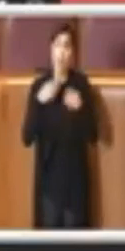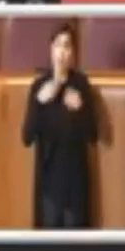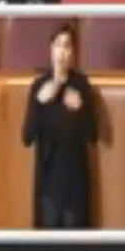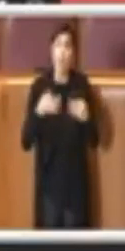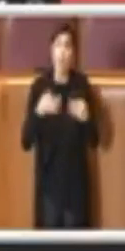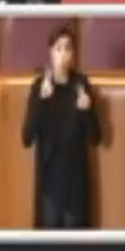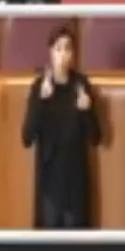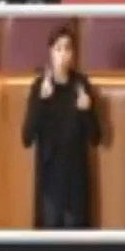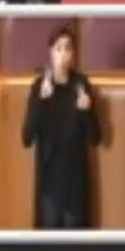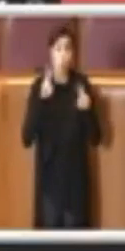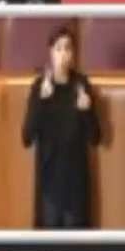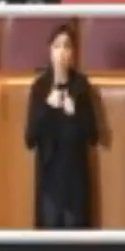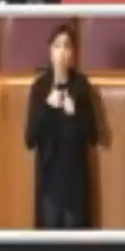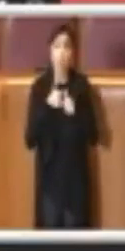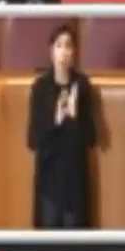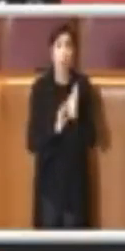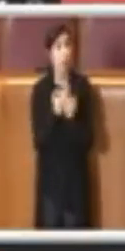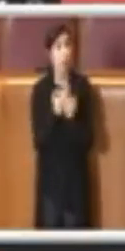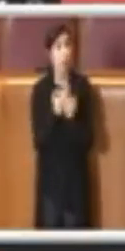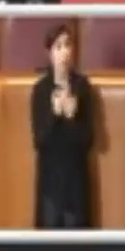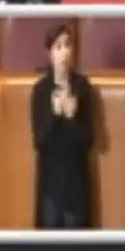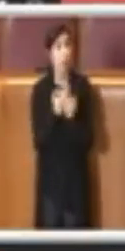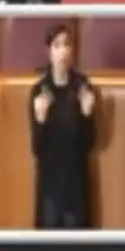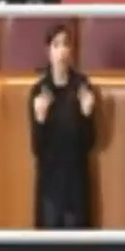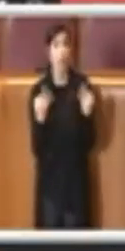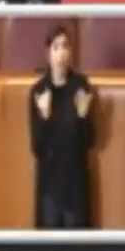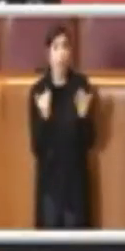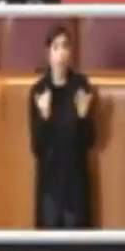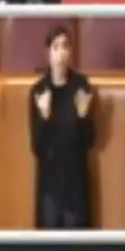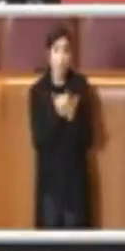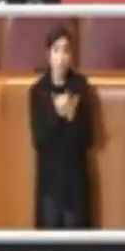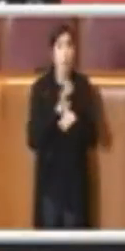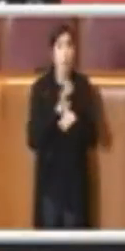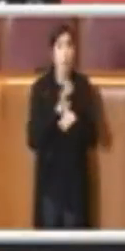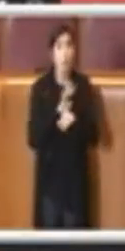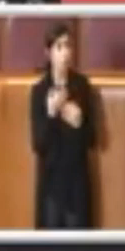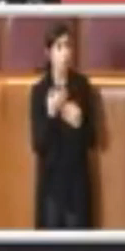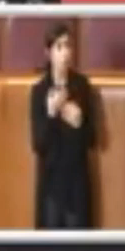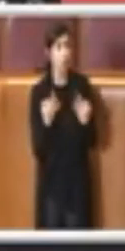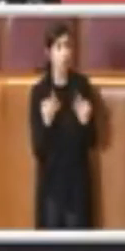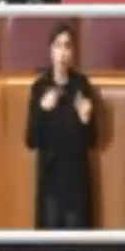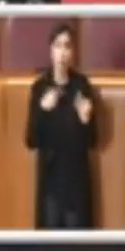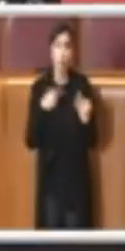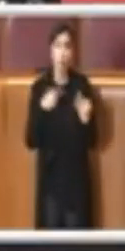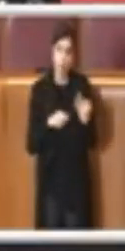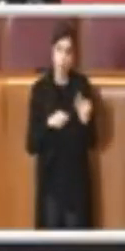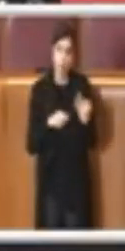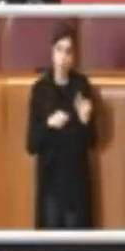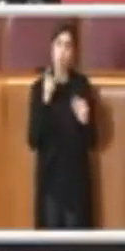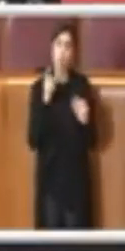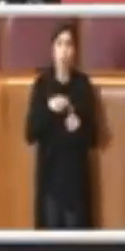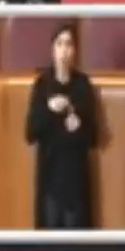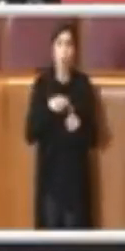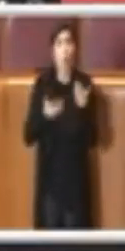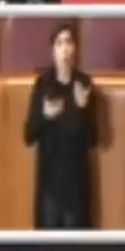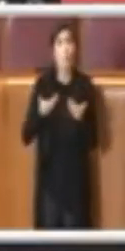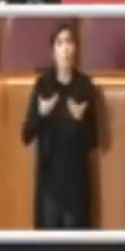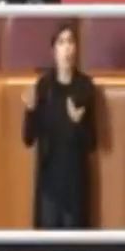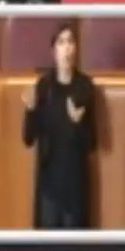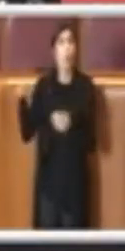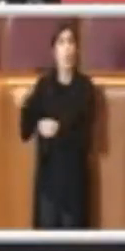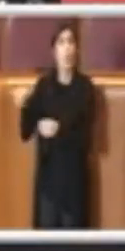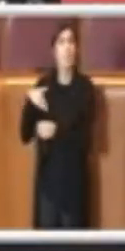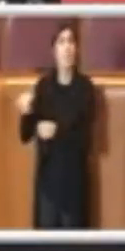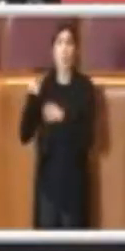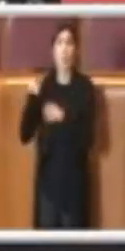normativa Covid, mentre che possono essere comunque alternativi alla movita di